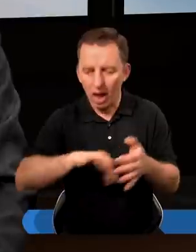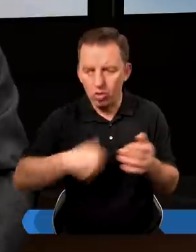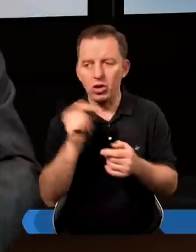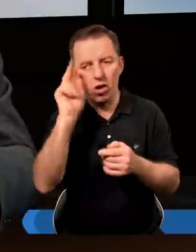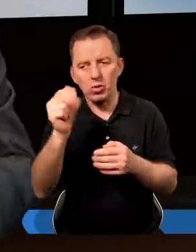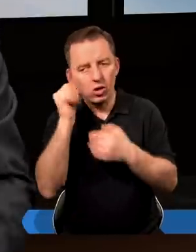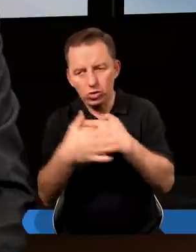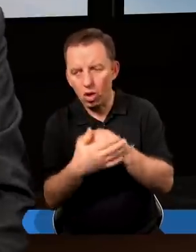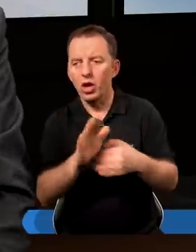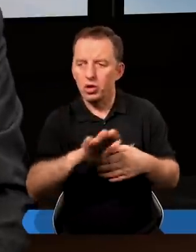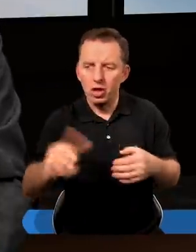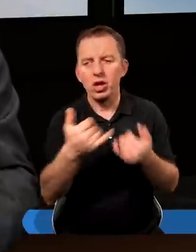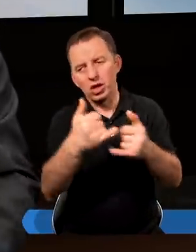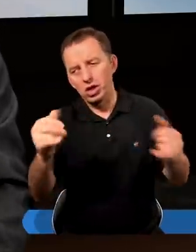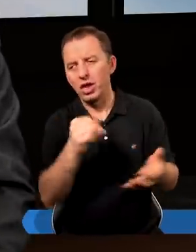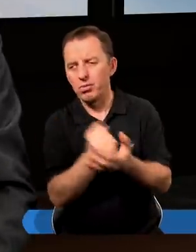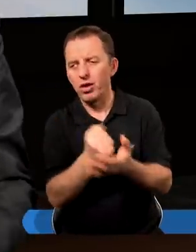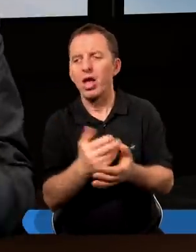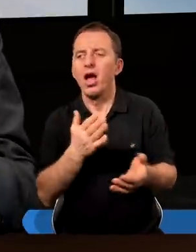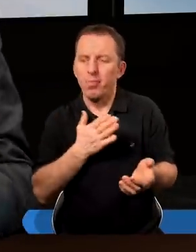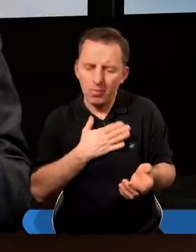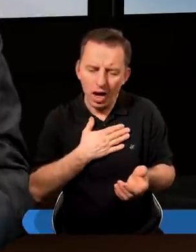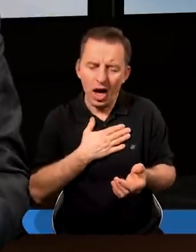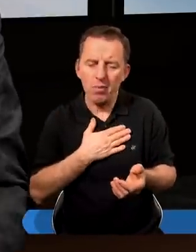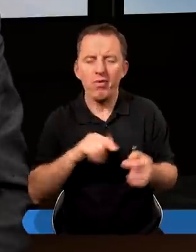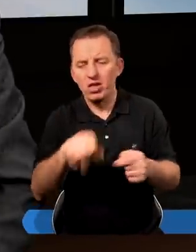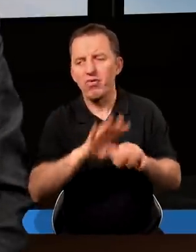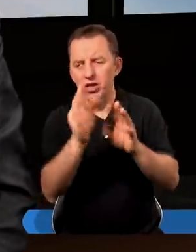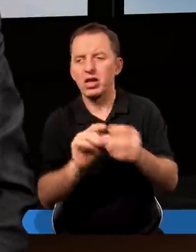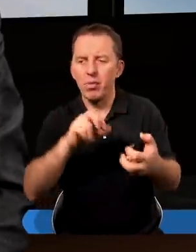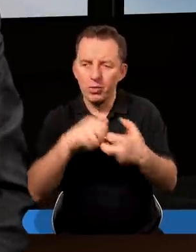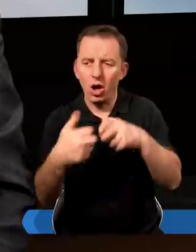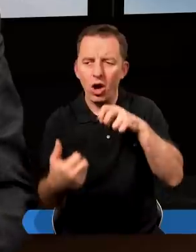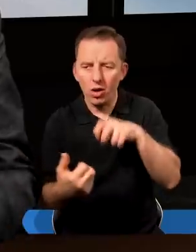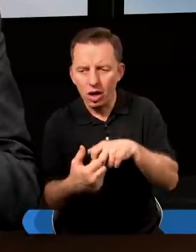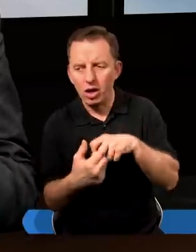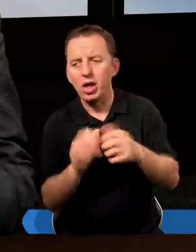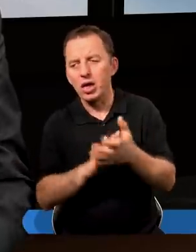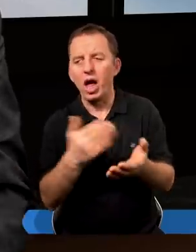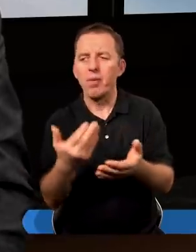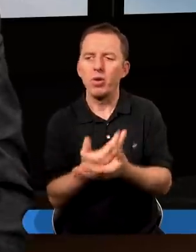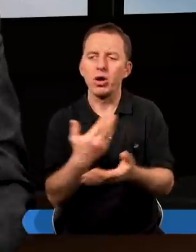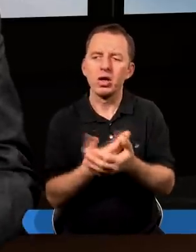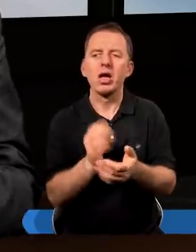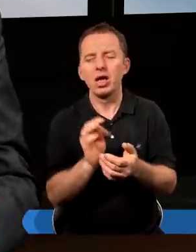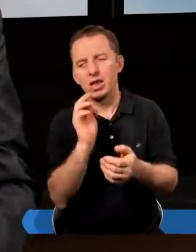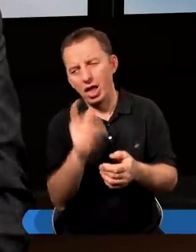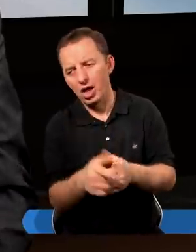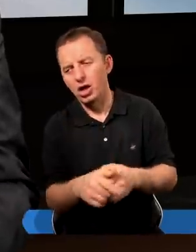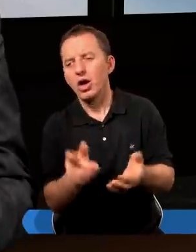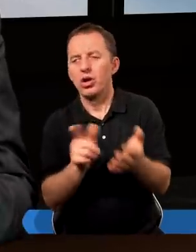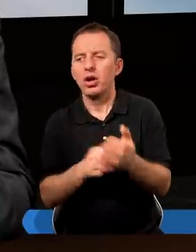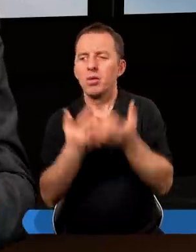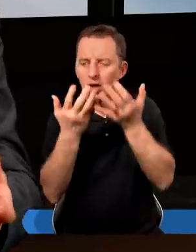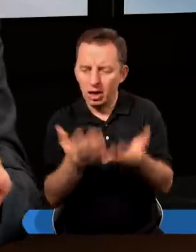żony czy dzieci czy innych kwestii. Myślę, że mamy z tym wszyscy problem. Zaczęło się to gdzieś już na początku, ale jest tak, że